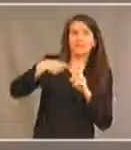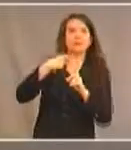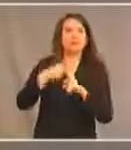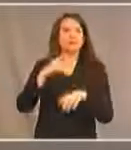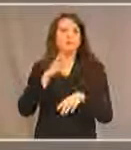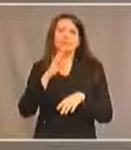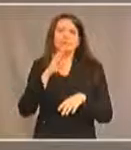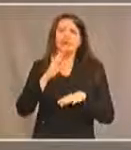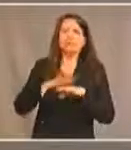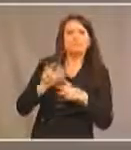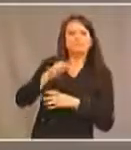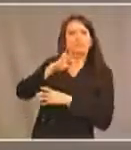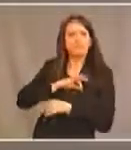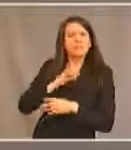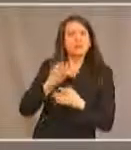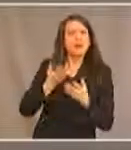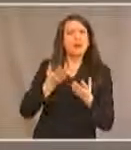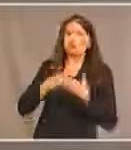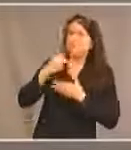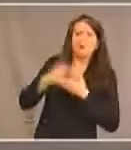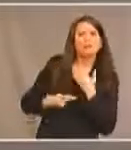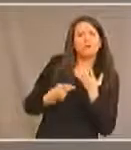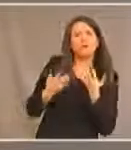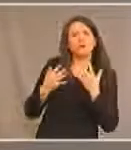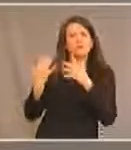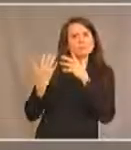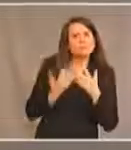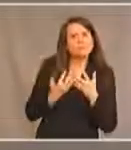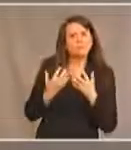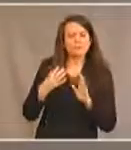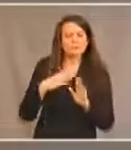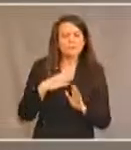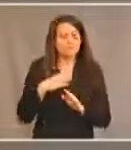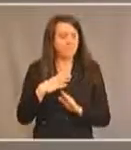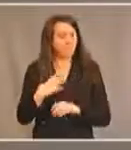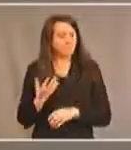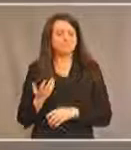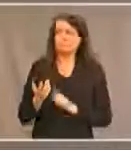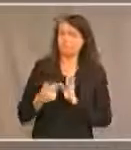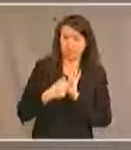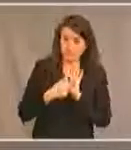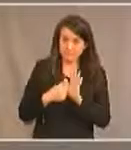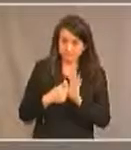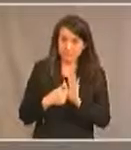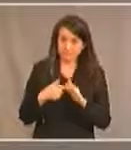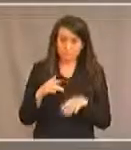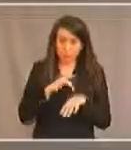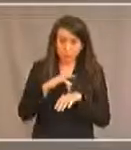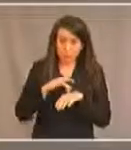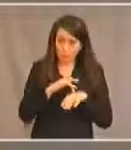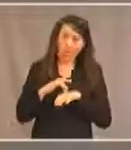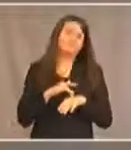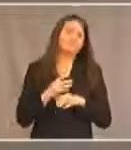à différents avantages, à différents programmes, mais les exemples concrets en fait